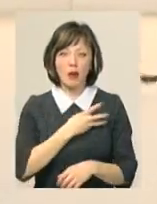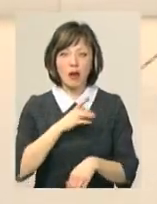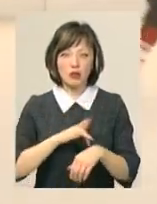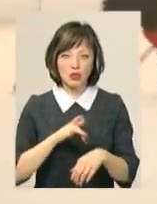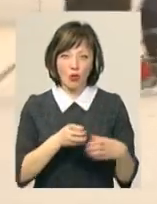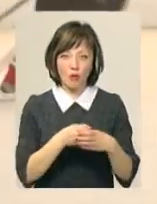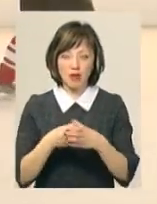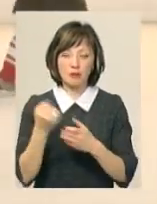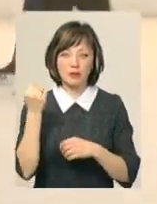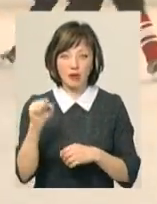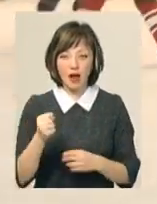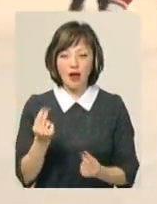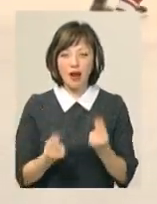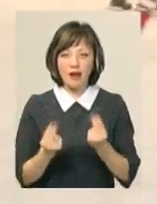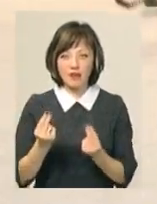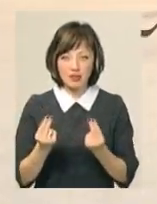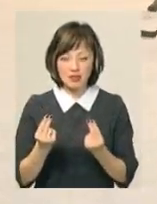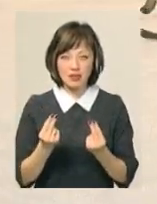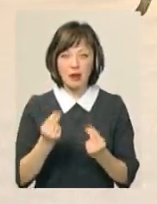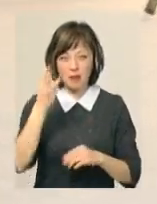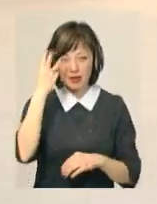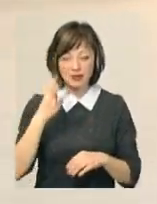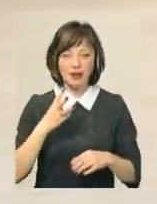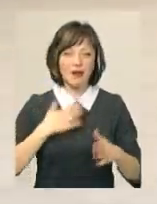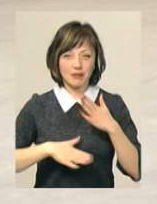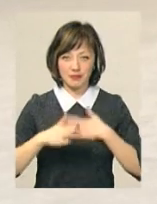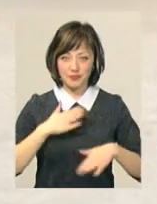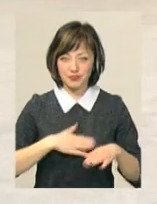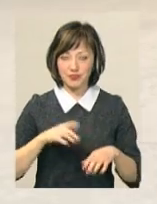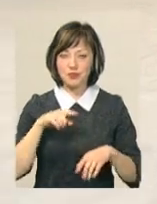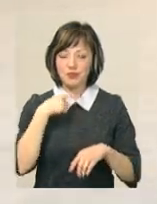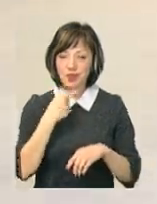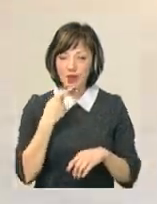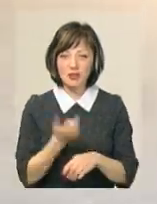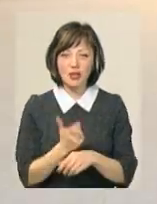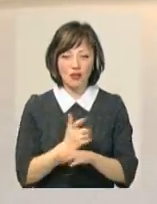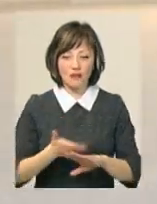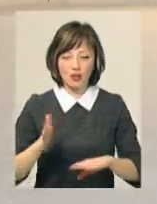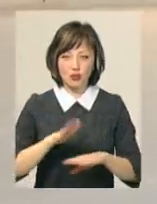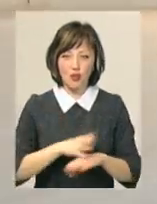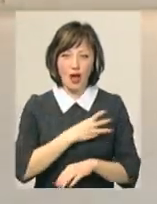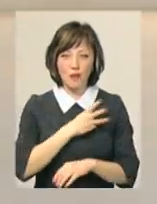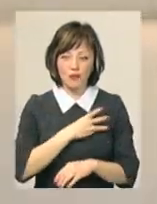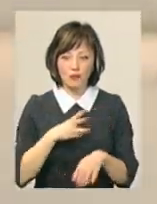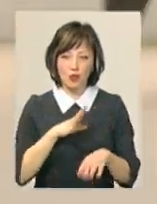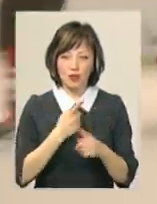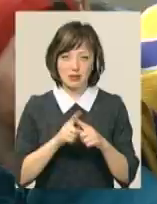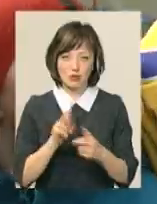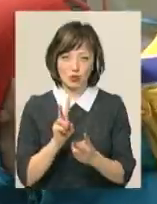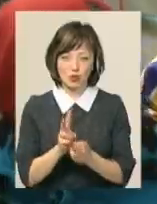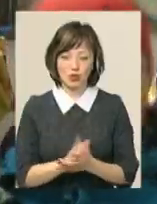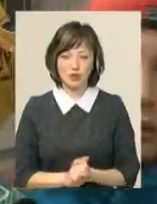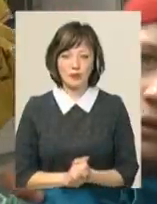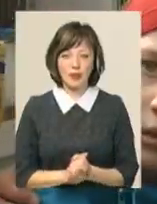перемогу. Гравець «Прайда» Костянтин Карло в своїй радості не намагається приховати. Хокеїст, каже, занадто важкою в емоційному сенсі була ця зустріч.